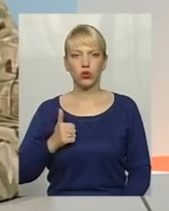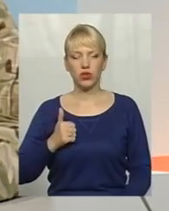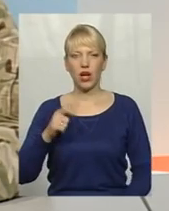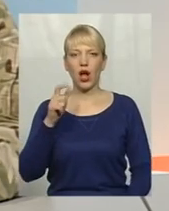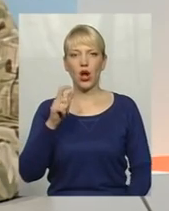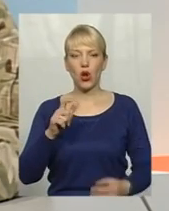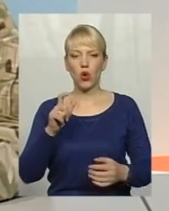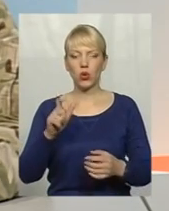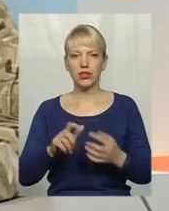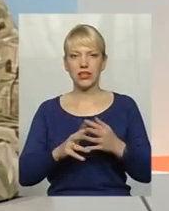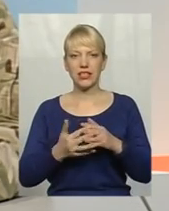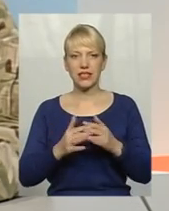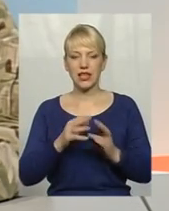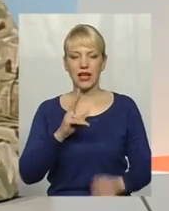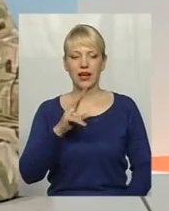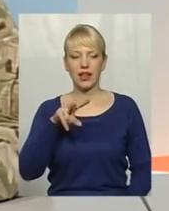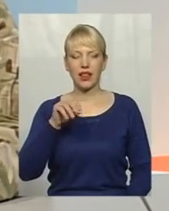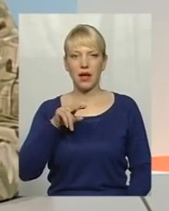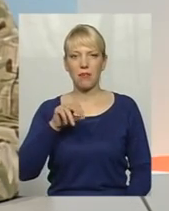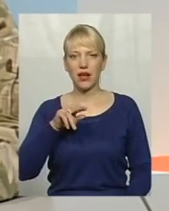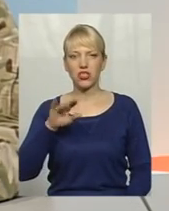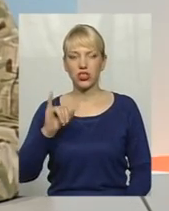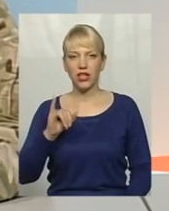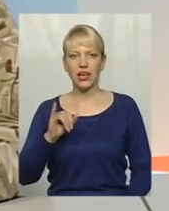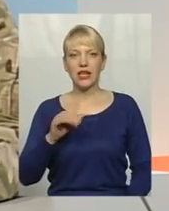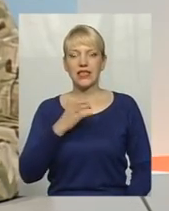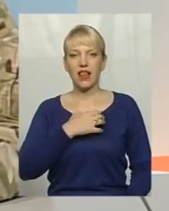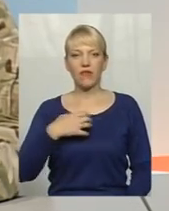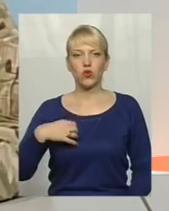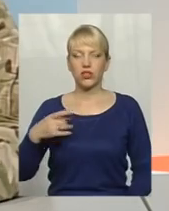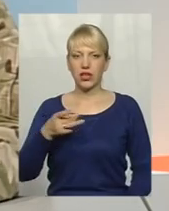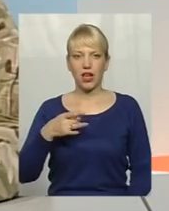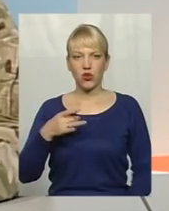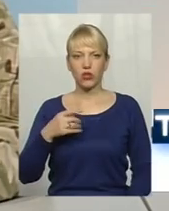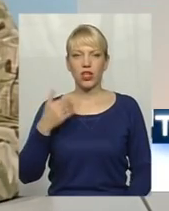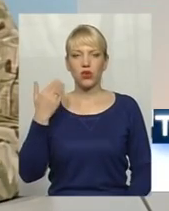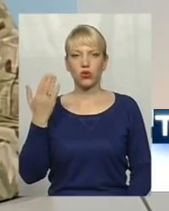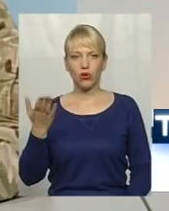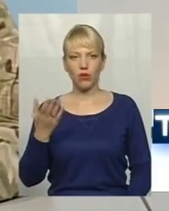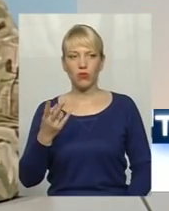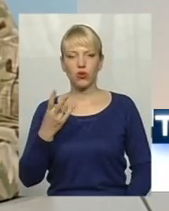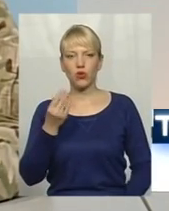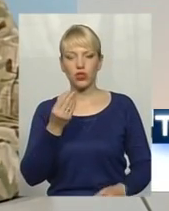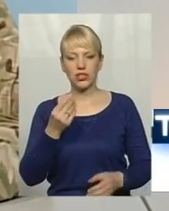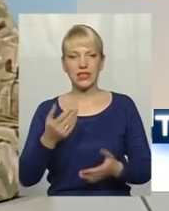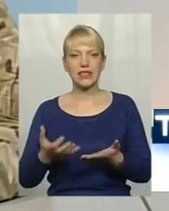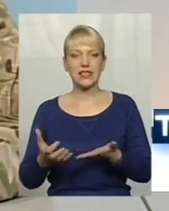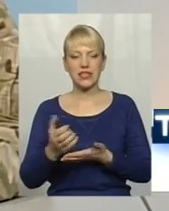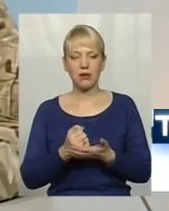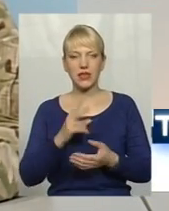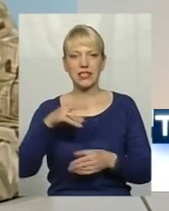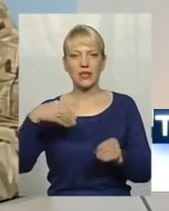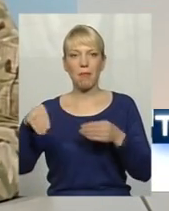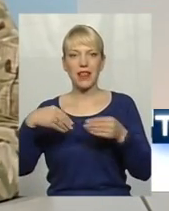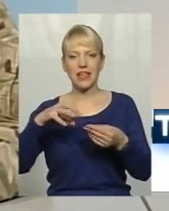Клипачі, Славуцького району, йому поставили, до речі, на кошти зібраних пластикових кришечок,